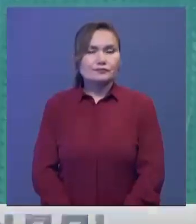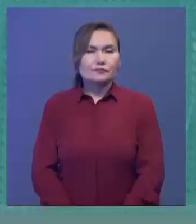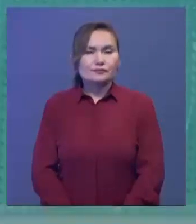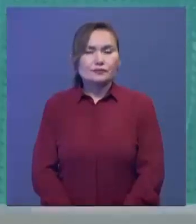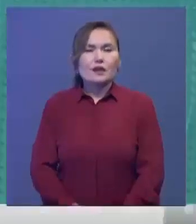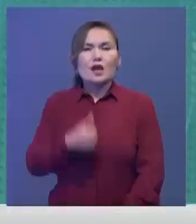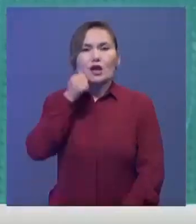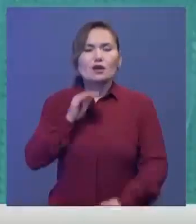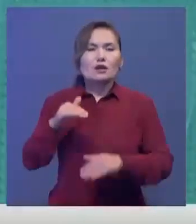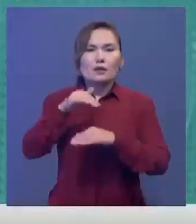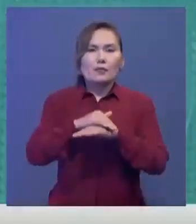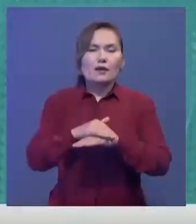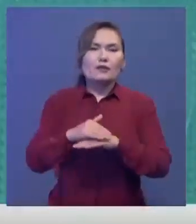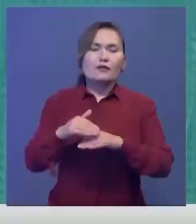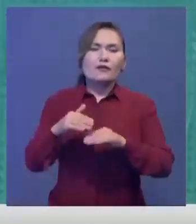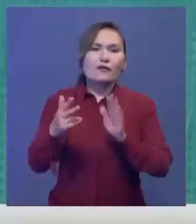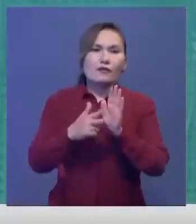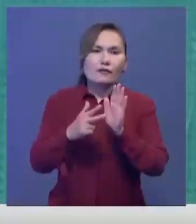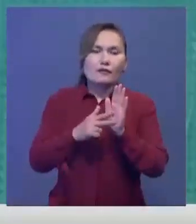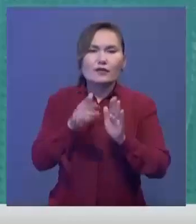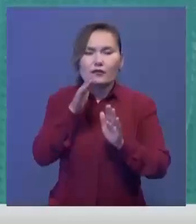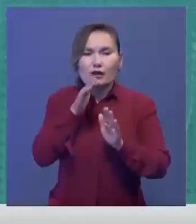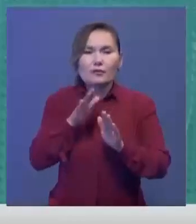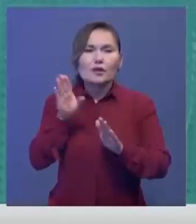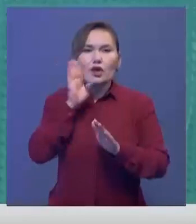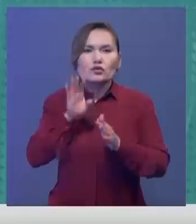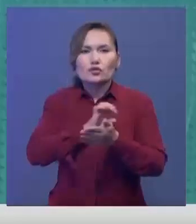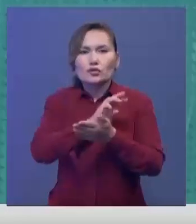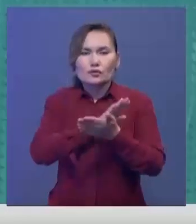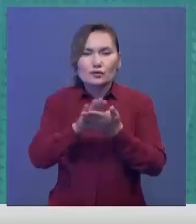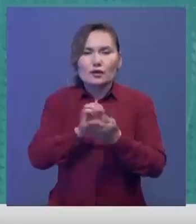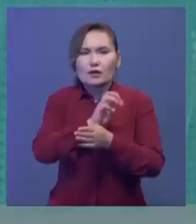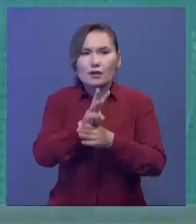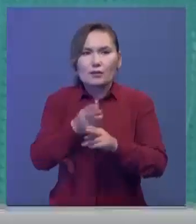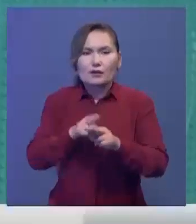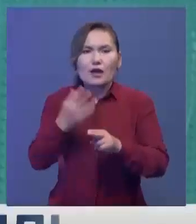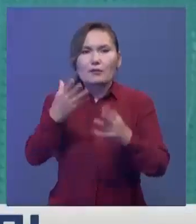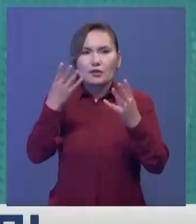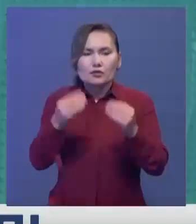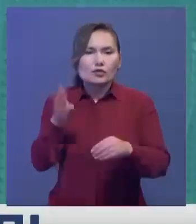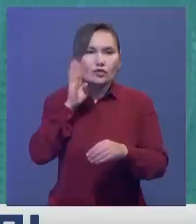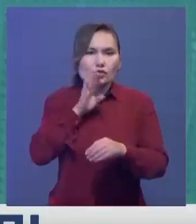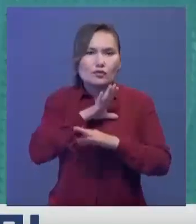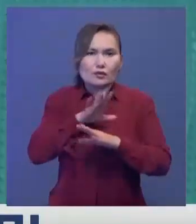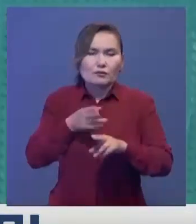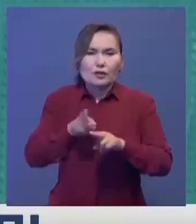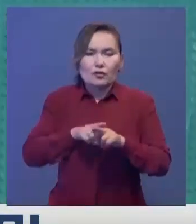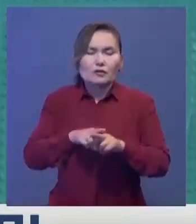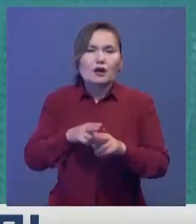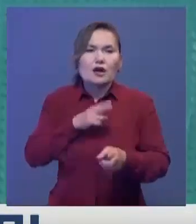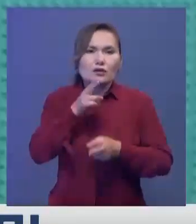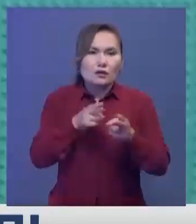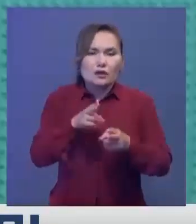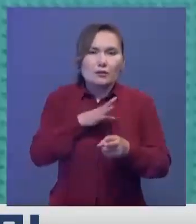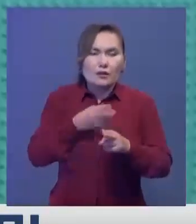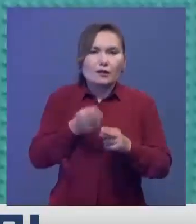Кеші кешкісін сағат сегіздерді су берді. Қазір үміздегі құбырдан таза су ағып тұр. Бес күн түршілік нәрі болмаған кезде қажет қолған үйлерге тасымал